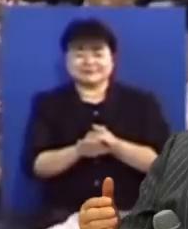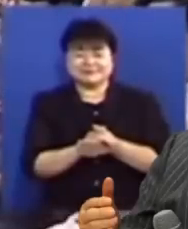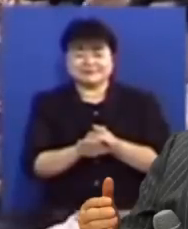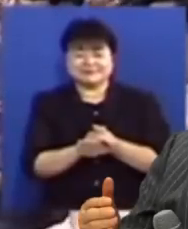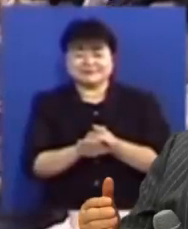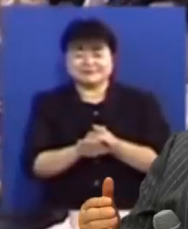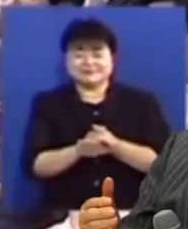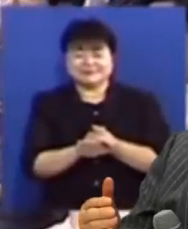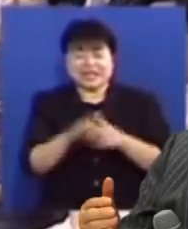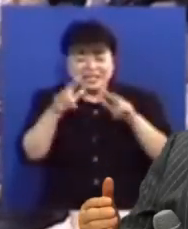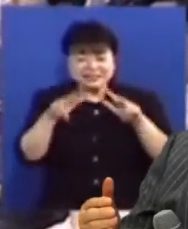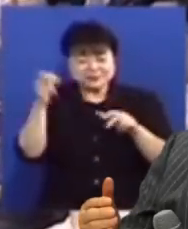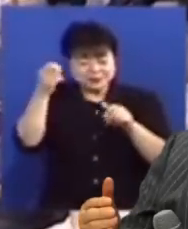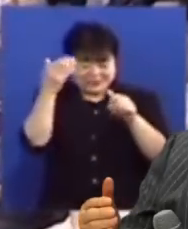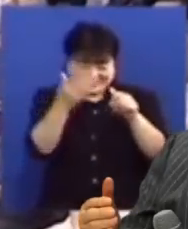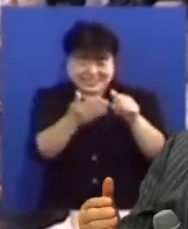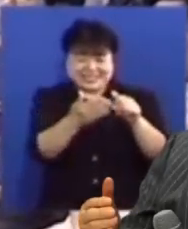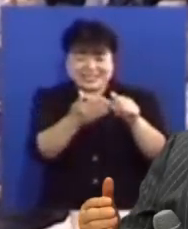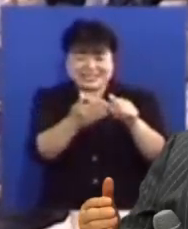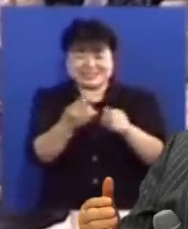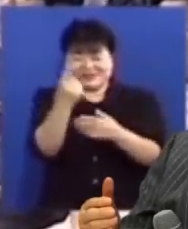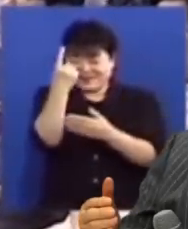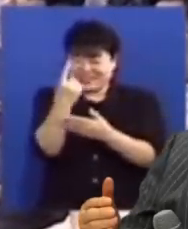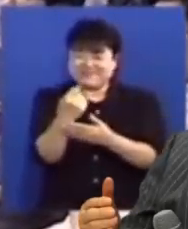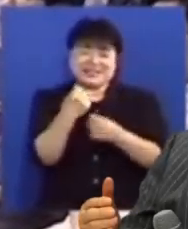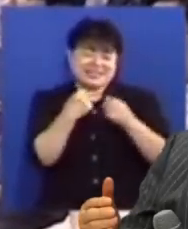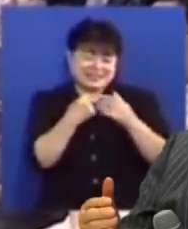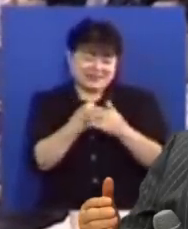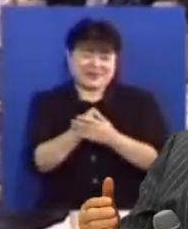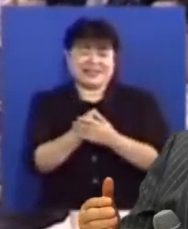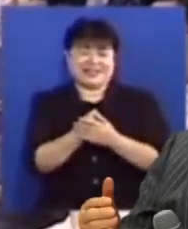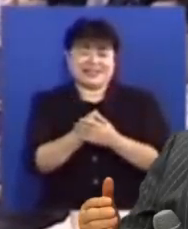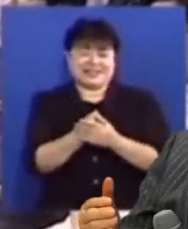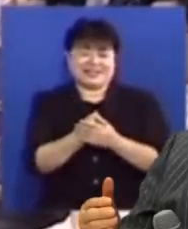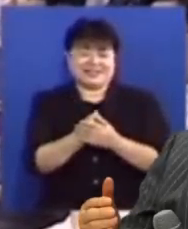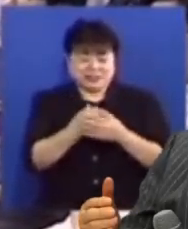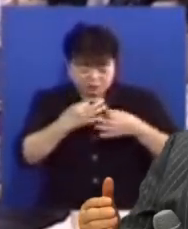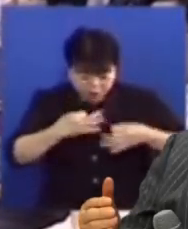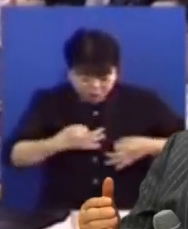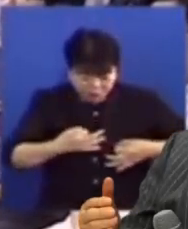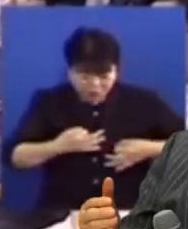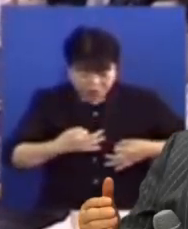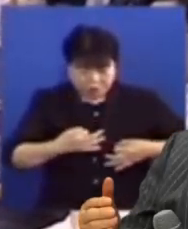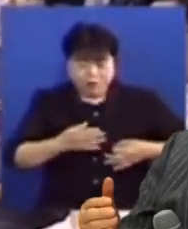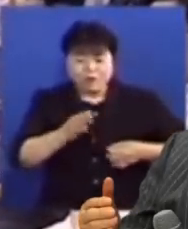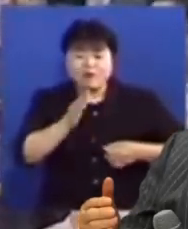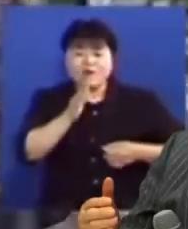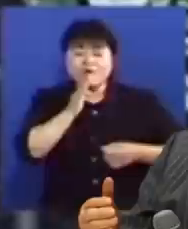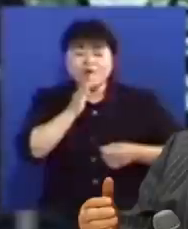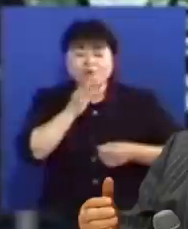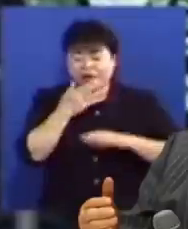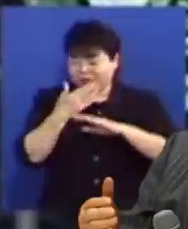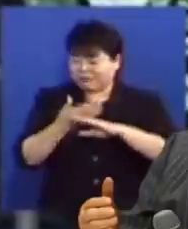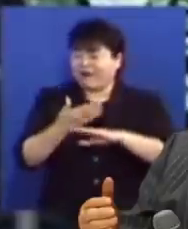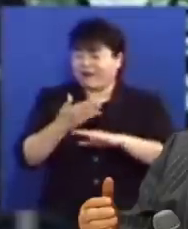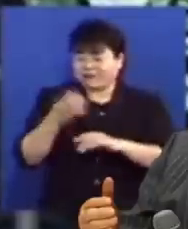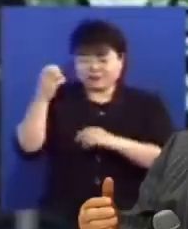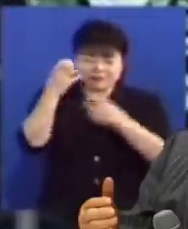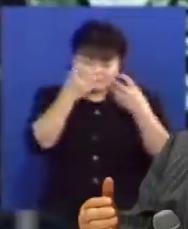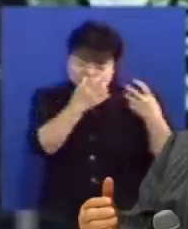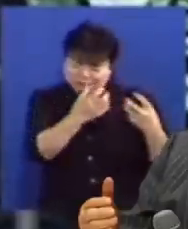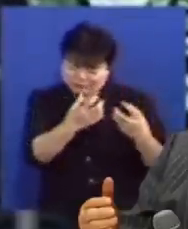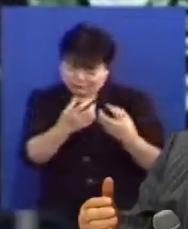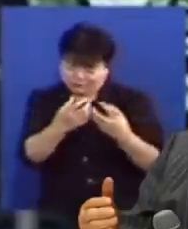지금도 성령께서 임하기 시작했기 때문에 제가 저를 보아도 다른 사람이 되어갑니다